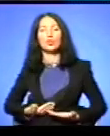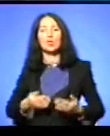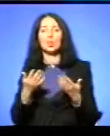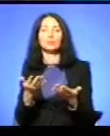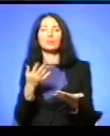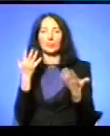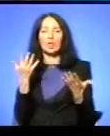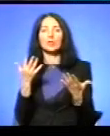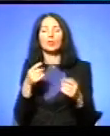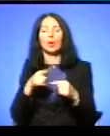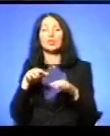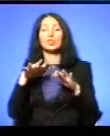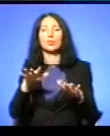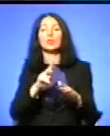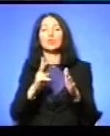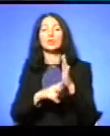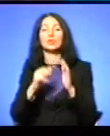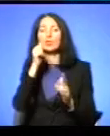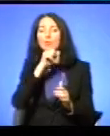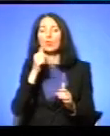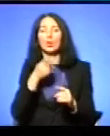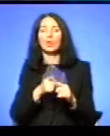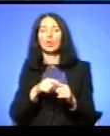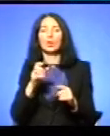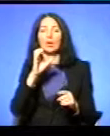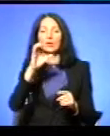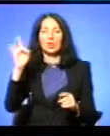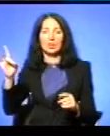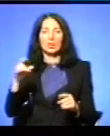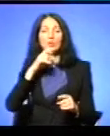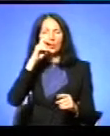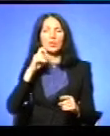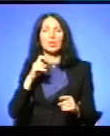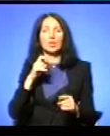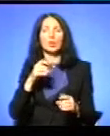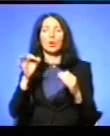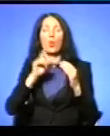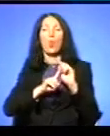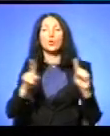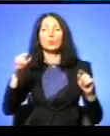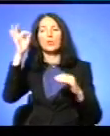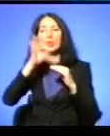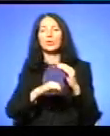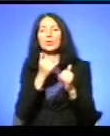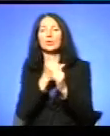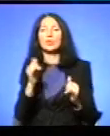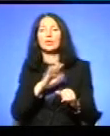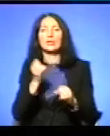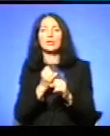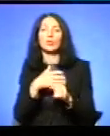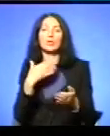справа Що 70 років отої совєтської України Особливо на Сході Не могли зробити свої